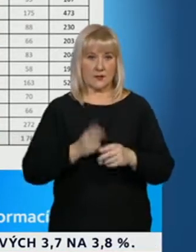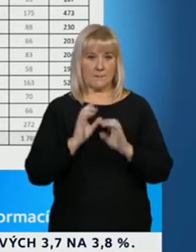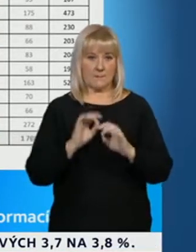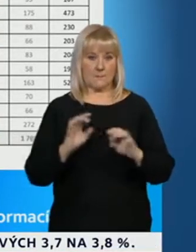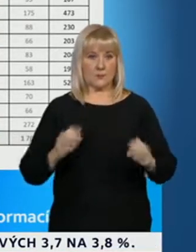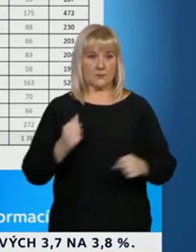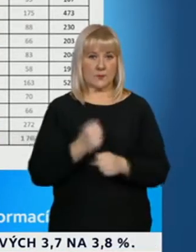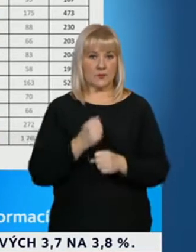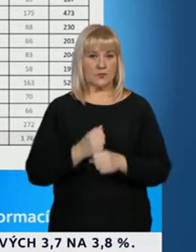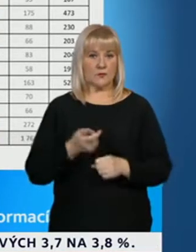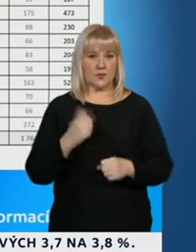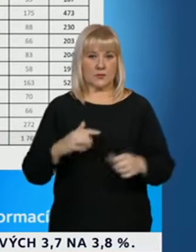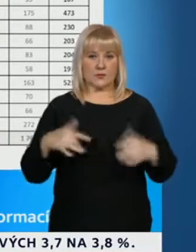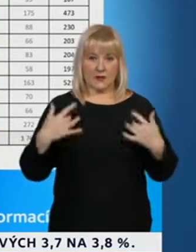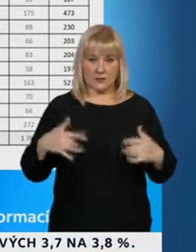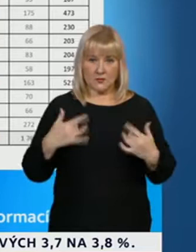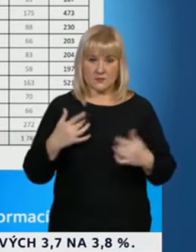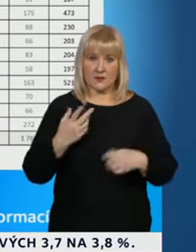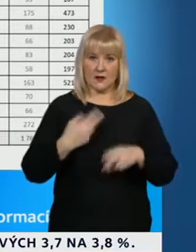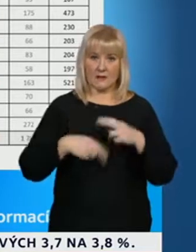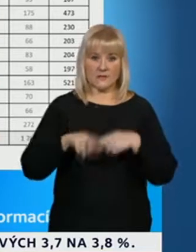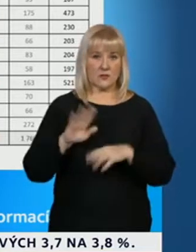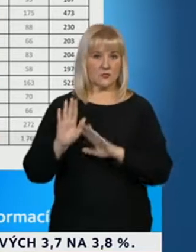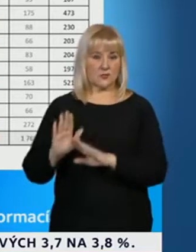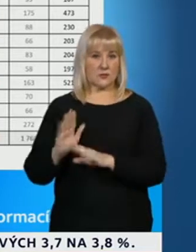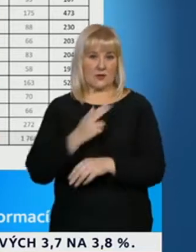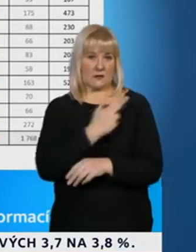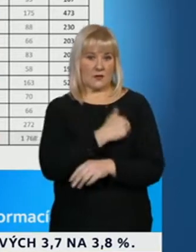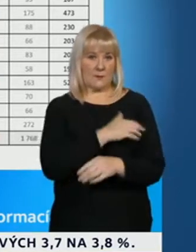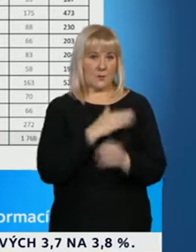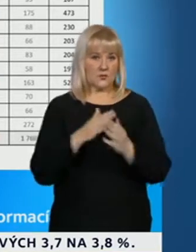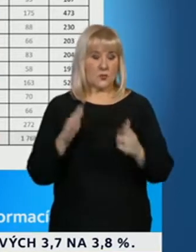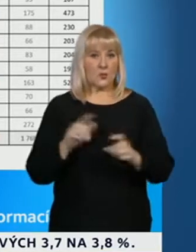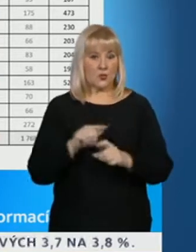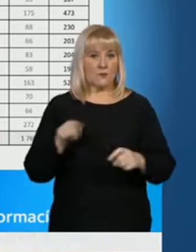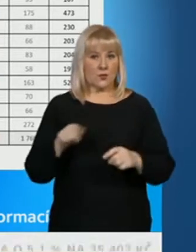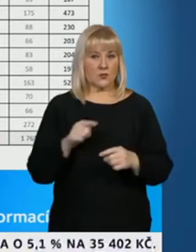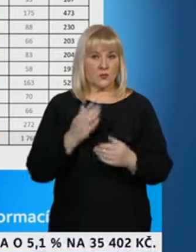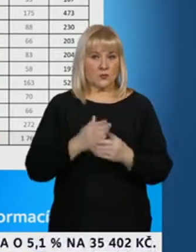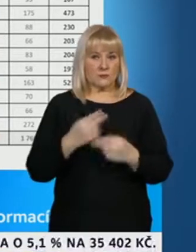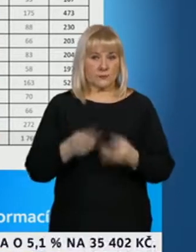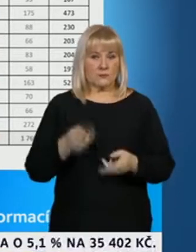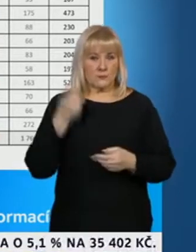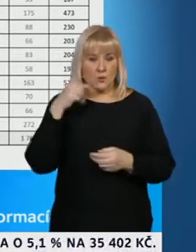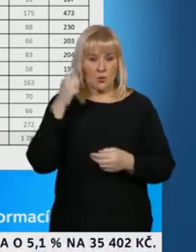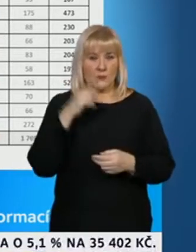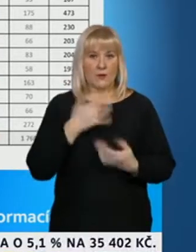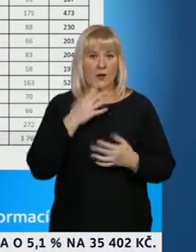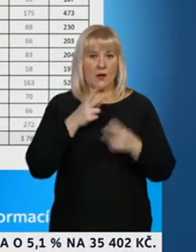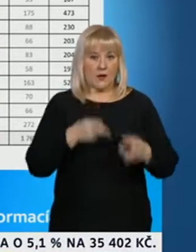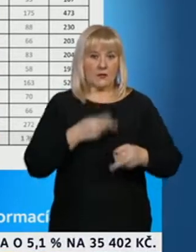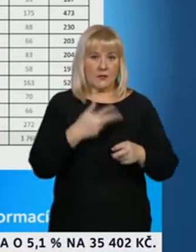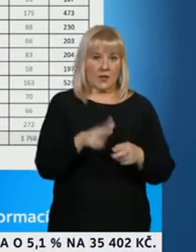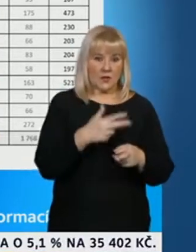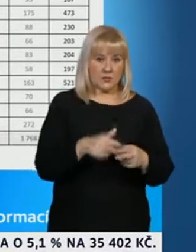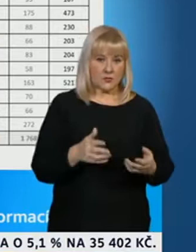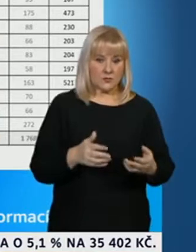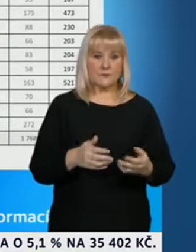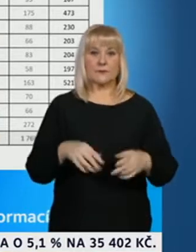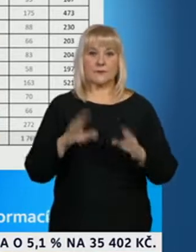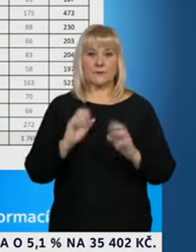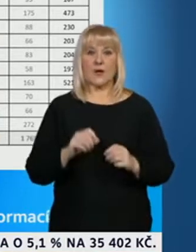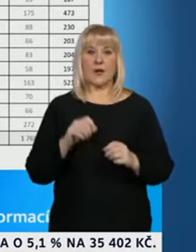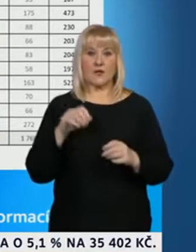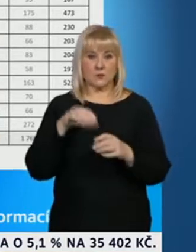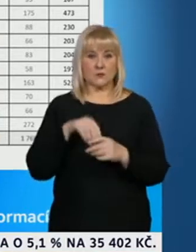pracovníků z velké části v nemocnicích, což bylo riziko pro dostupnost péče jako takové. Aktuálně nechci říct, že to číslo je